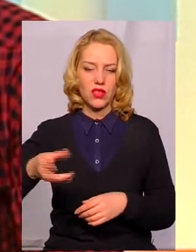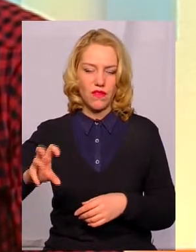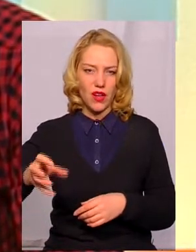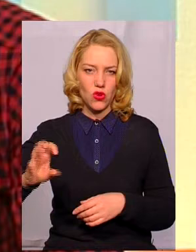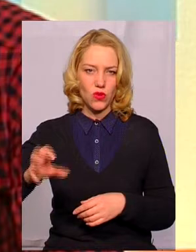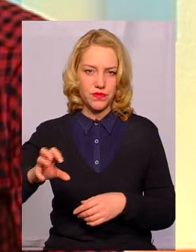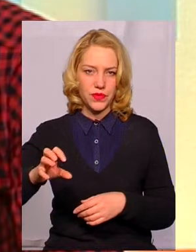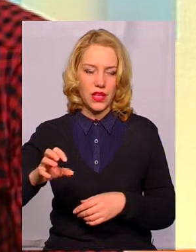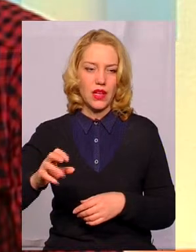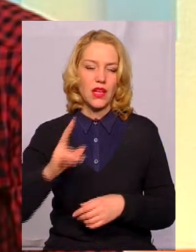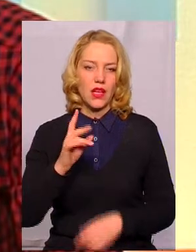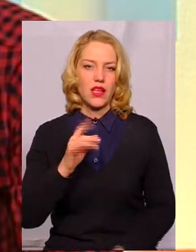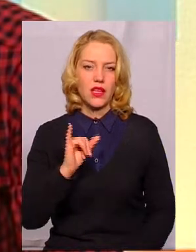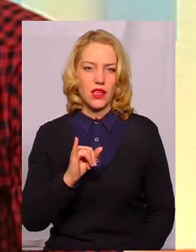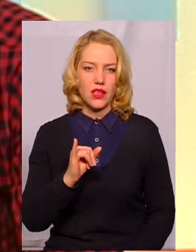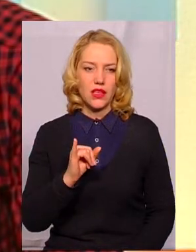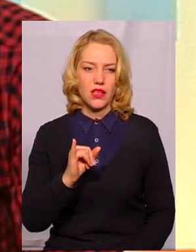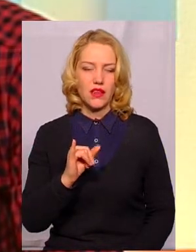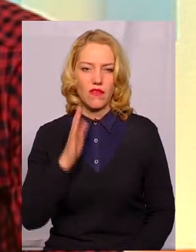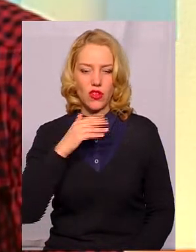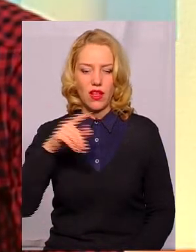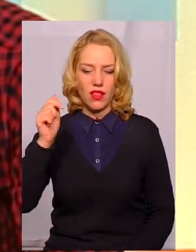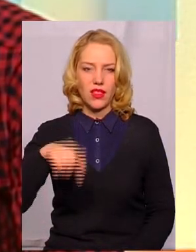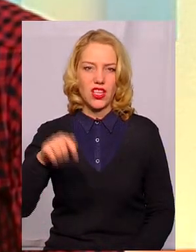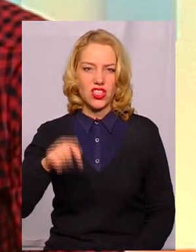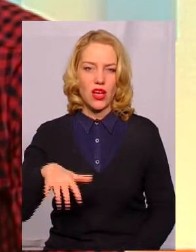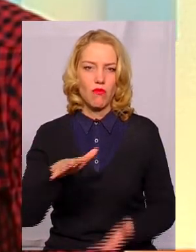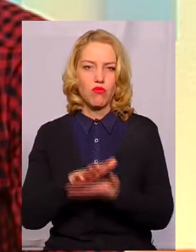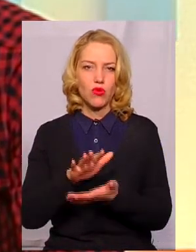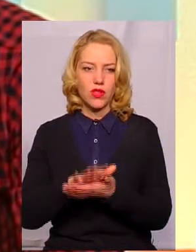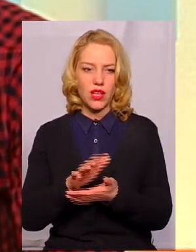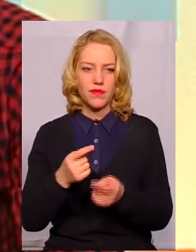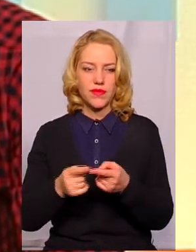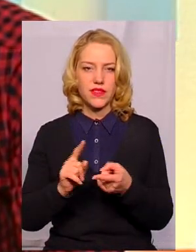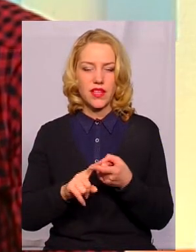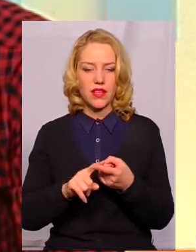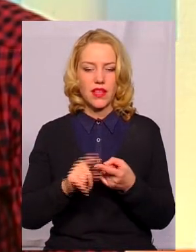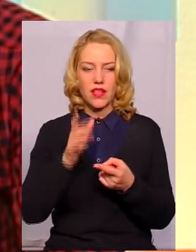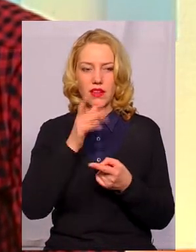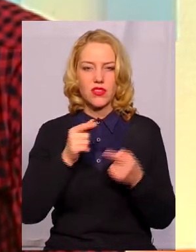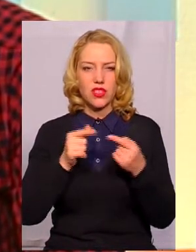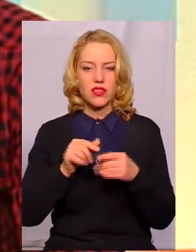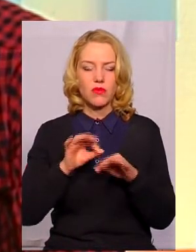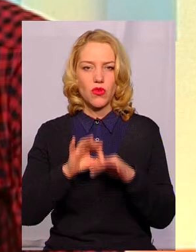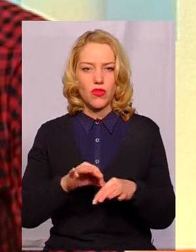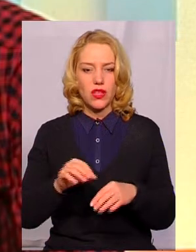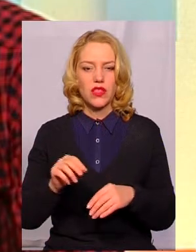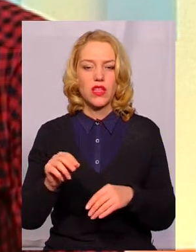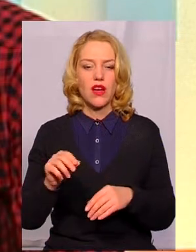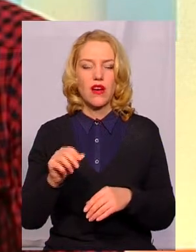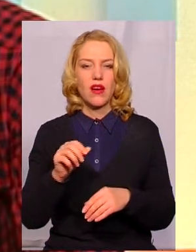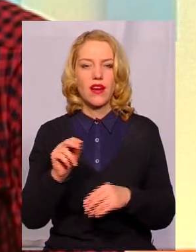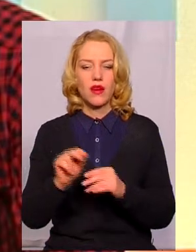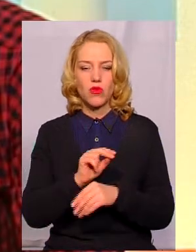кран і вода тече, брудна. Це, звичайно, вчасне проведення ремонтних робіт, заміну